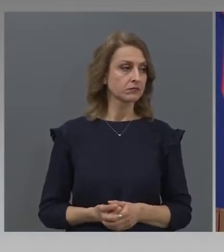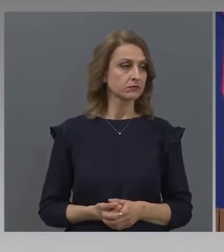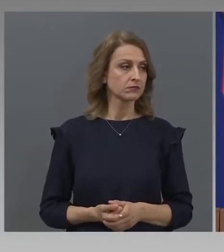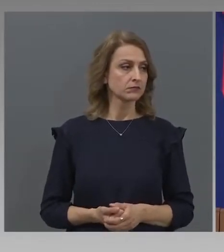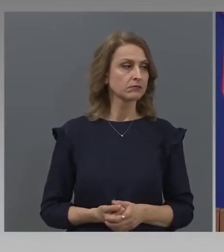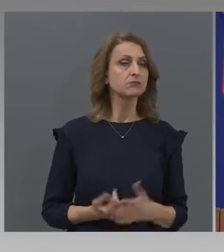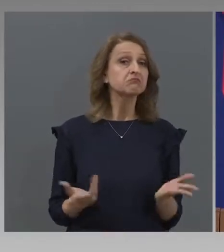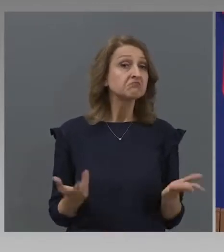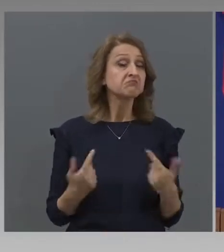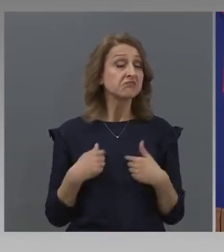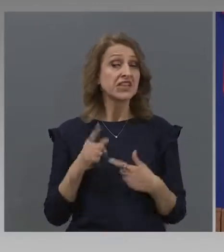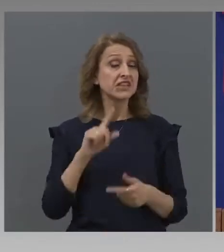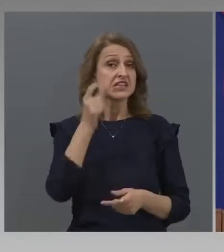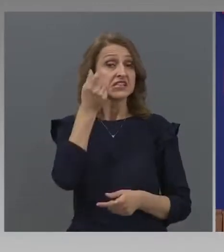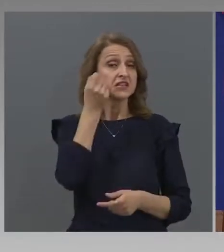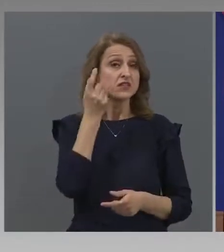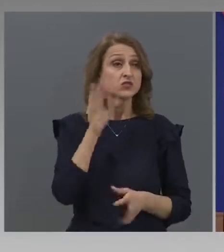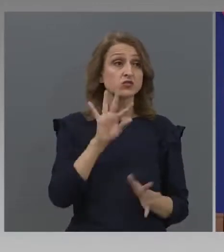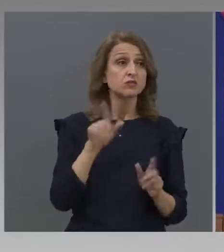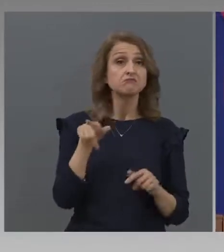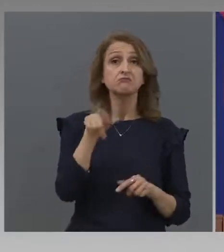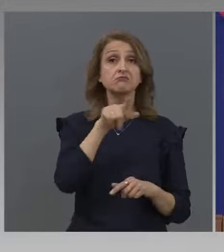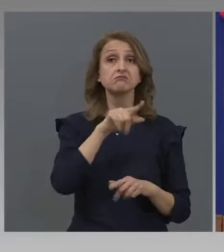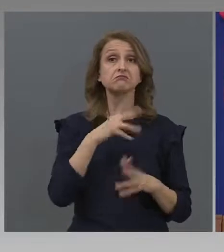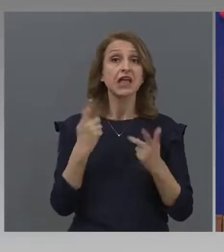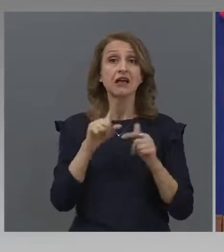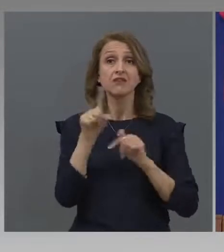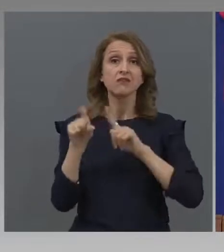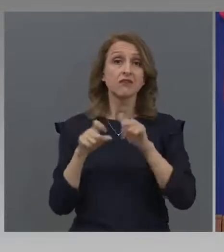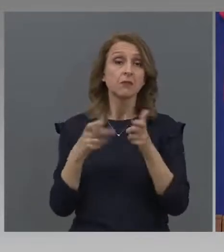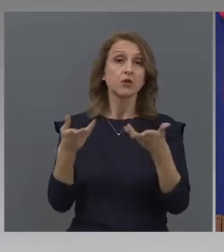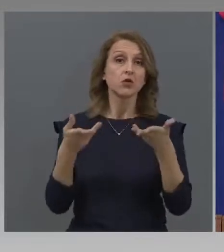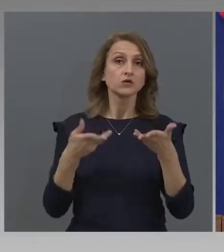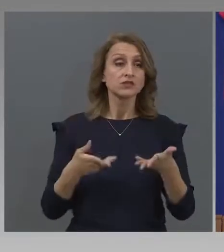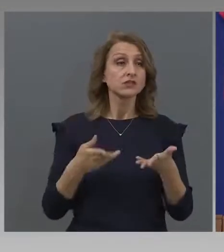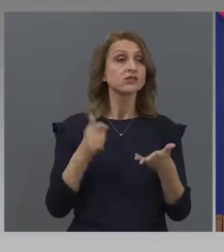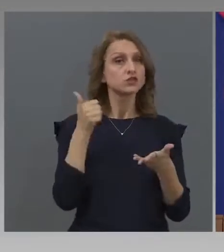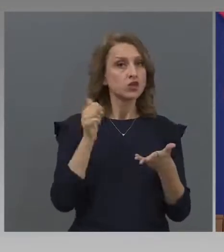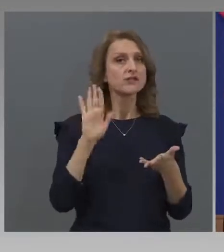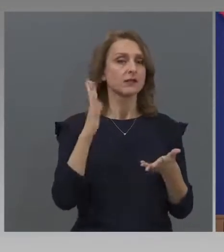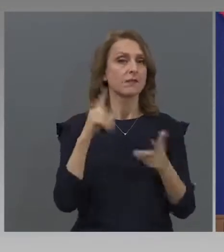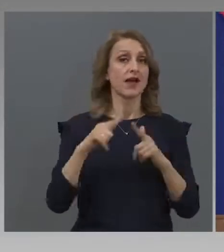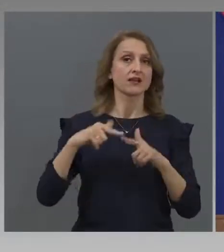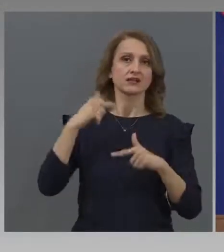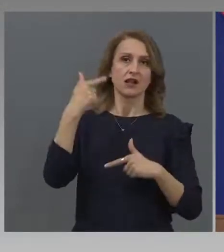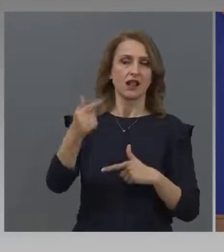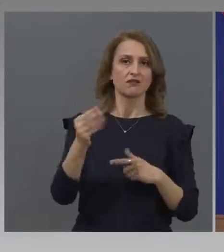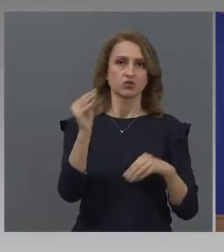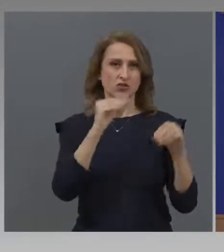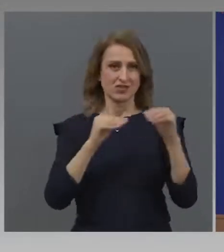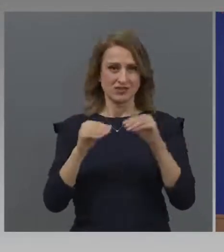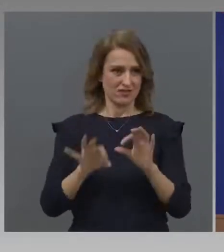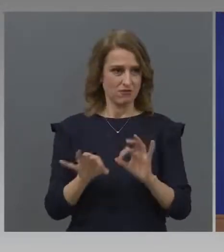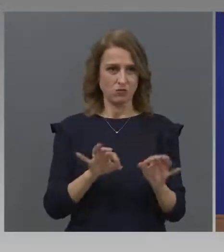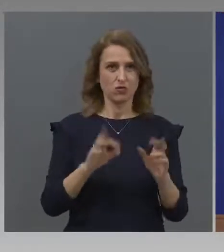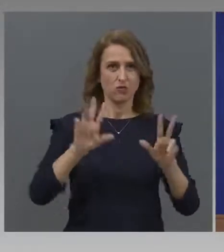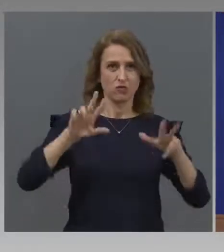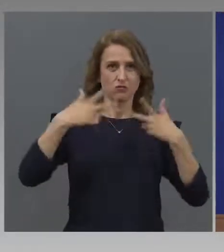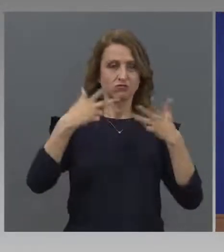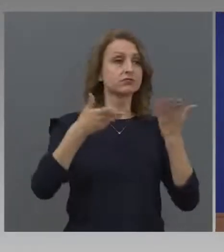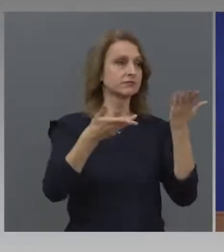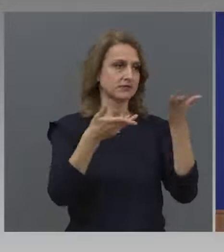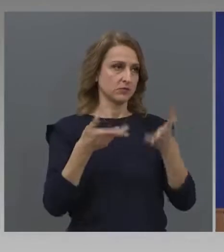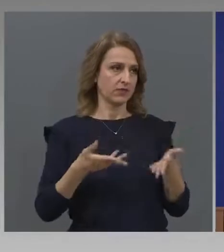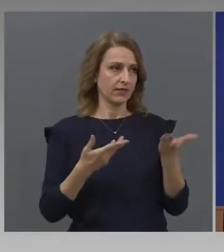аз не се сещам, ако имате вие въпроси, 6 май е другия съвет за